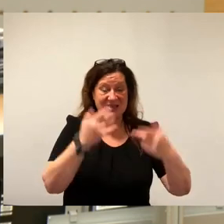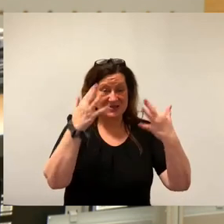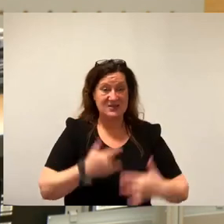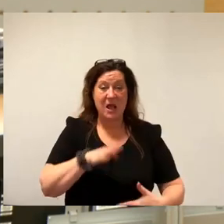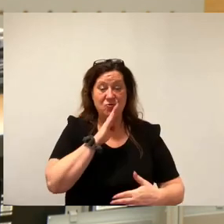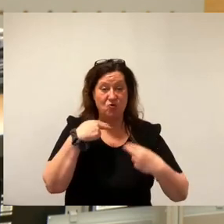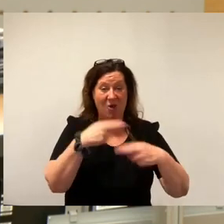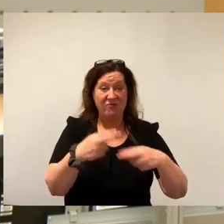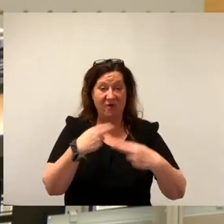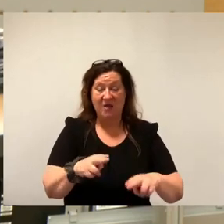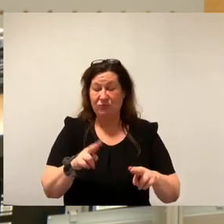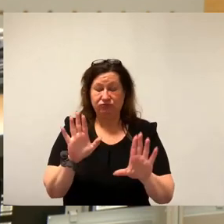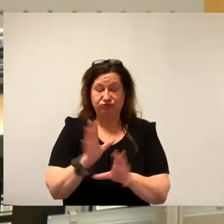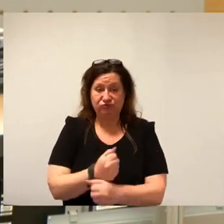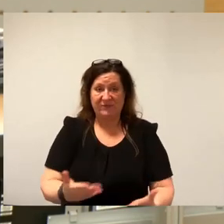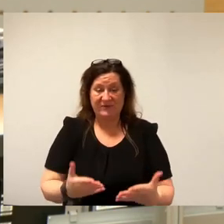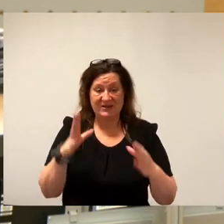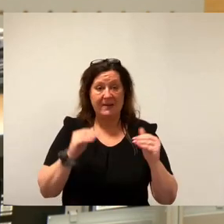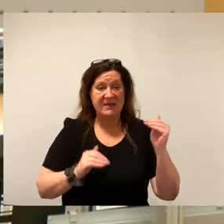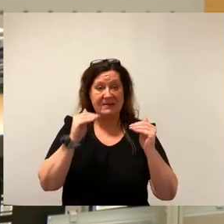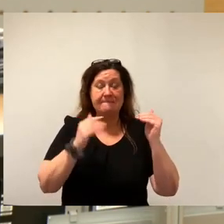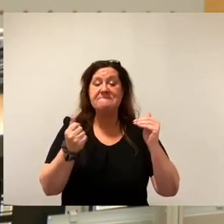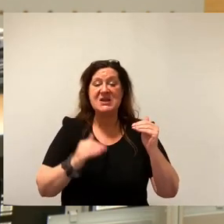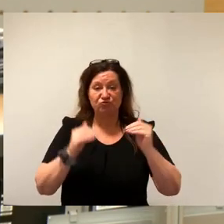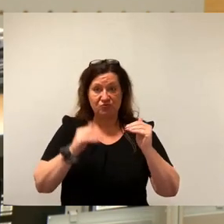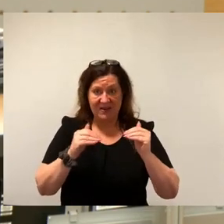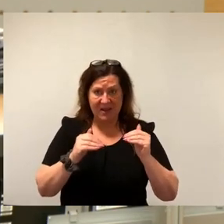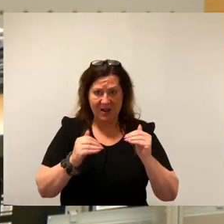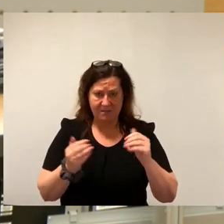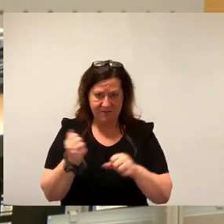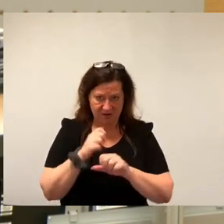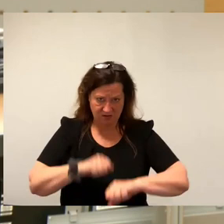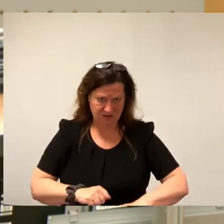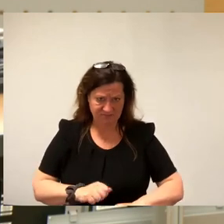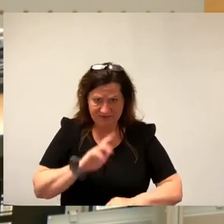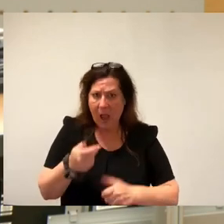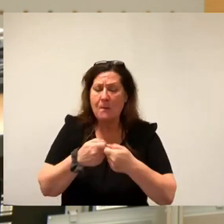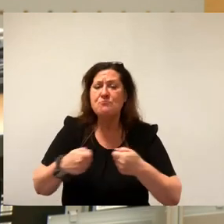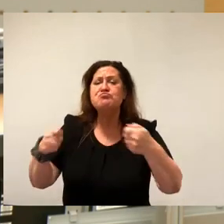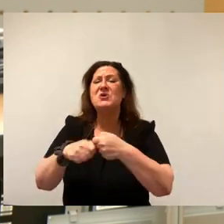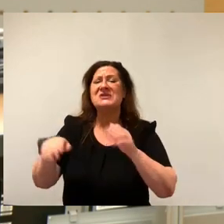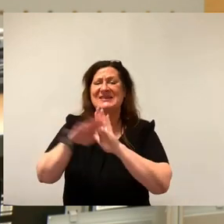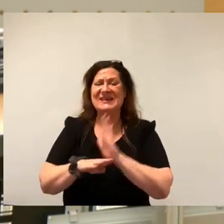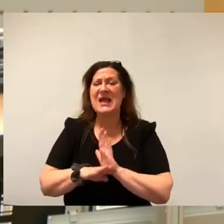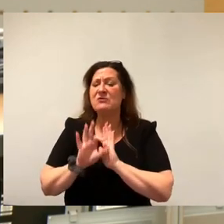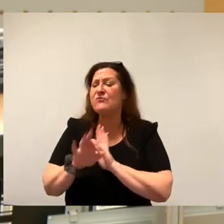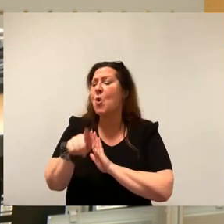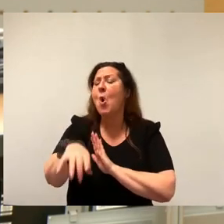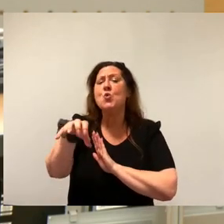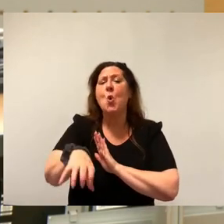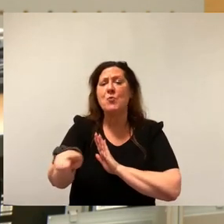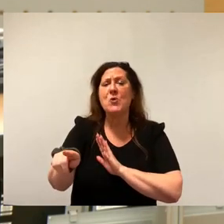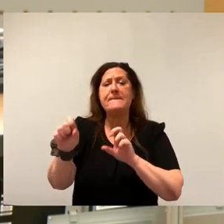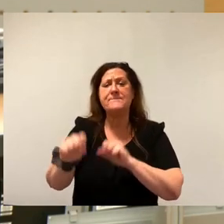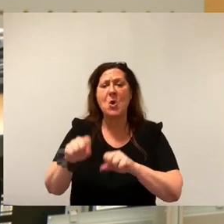bekommen, um einen Mietspiegel erstmalig erstellen zu können. Deshalb hat der Bundesgesetzgeber diesen Kommunen die Möglichkeit an die Hand gegeben, mittels